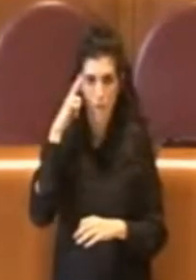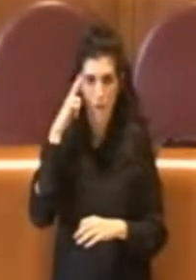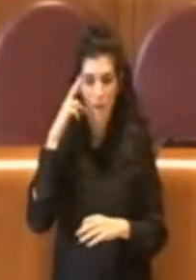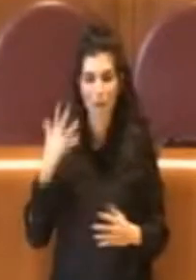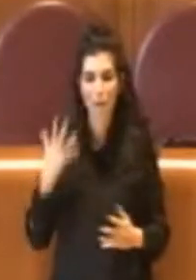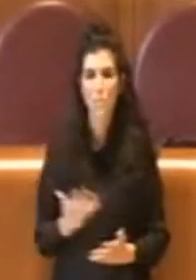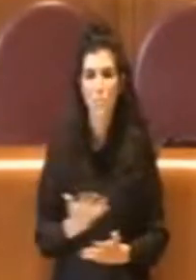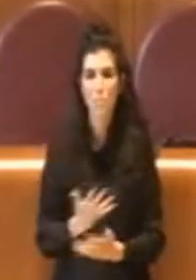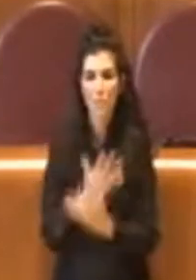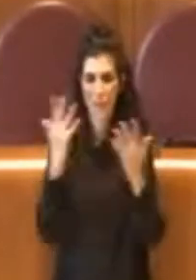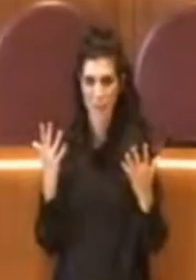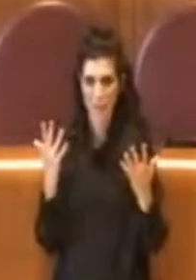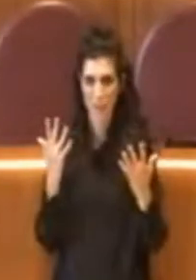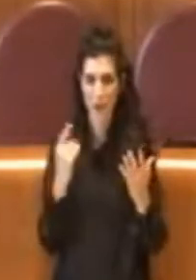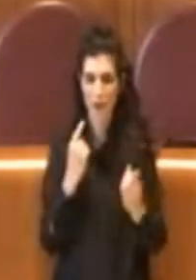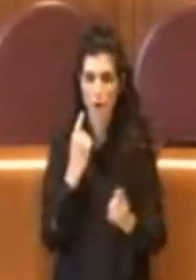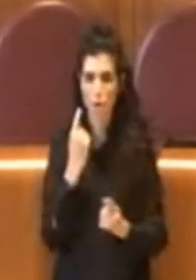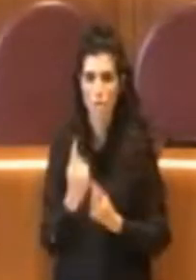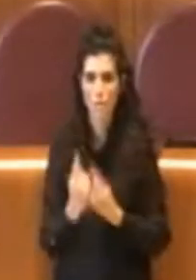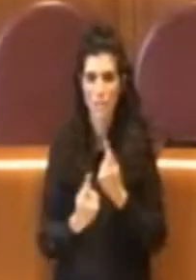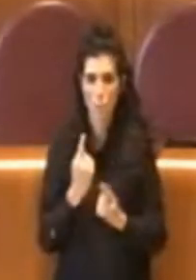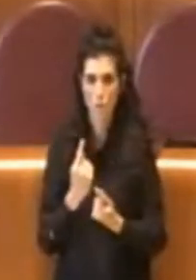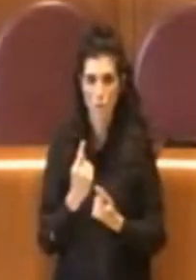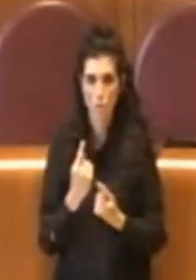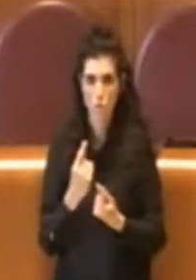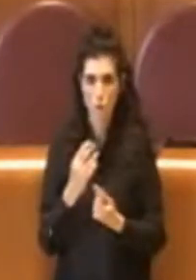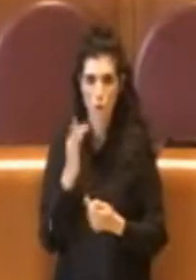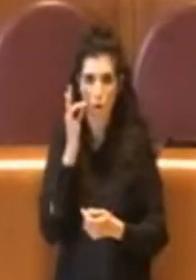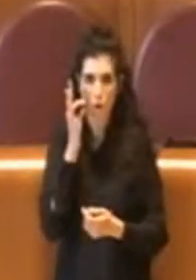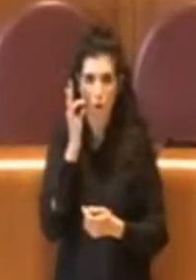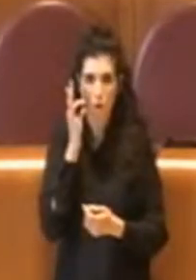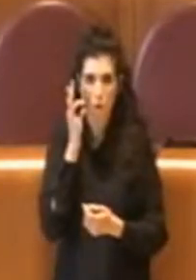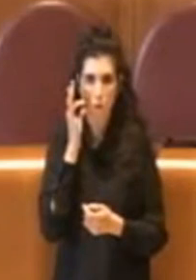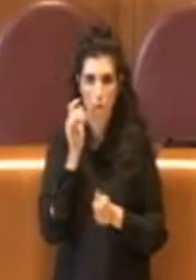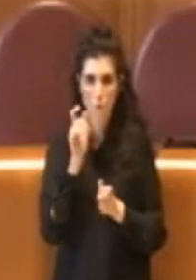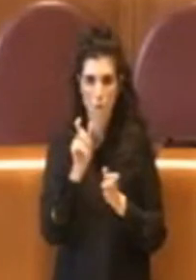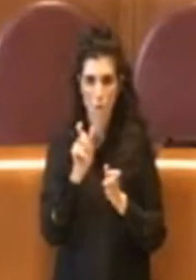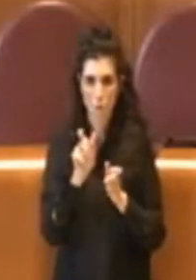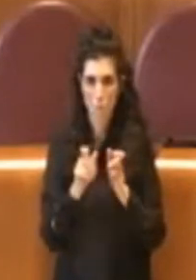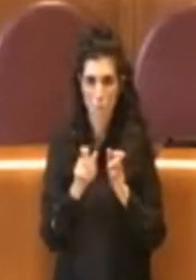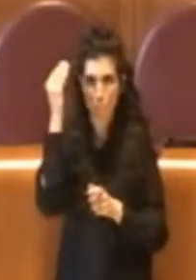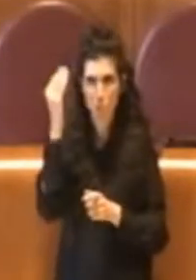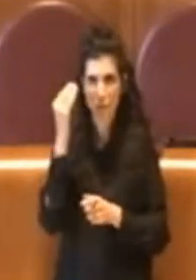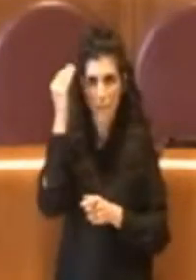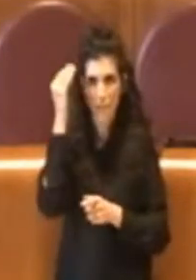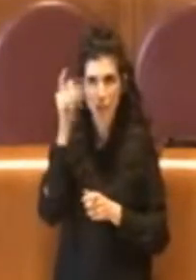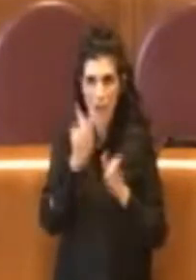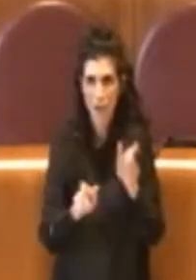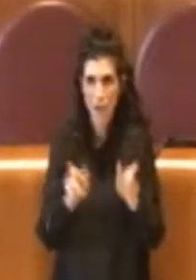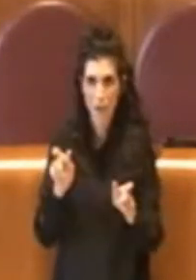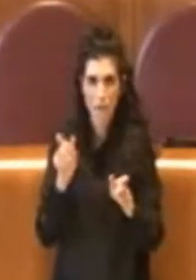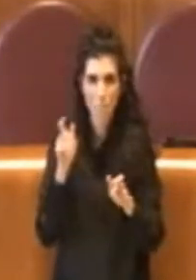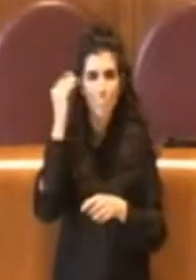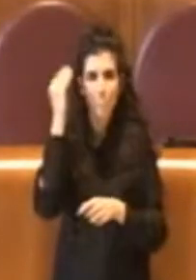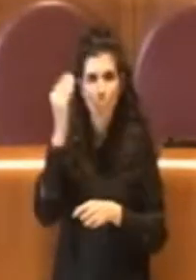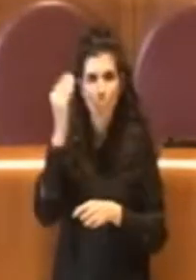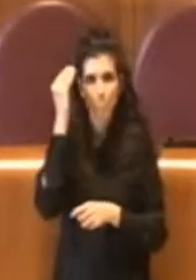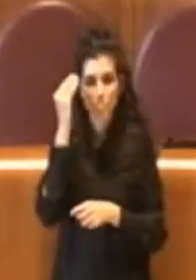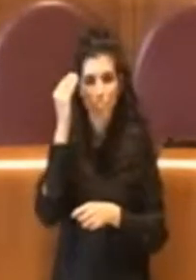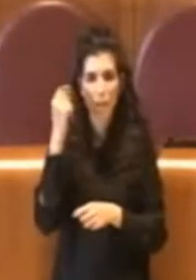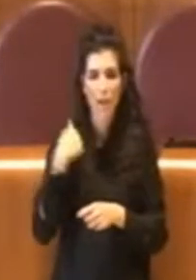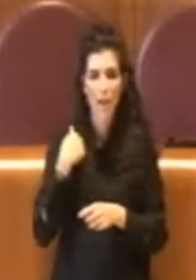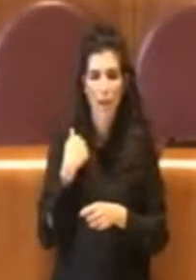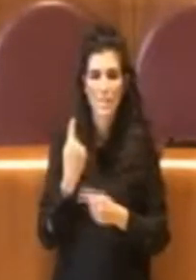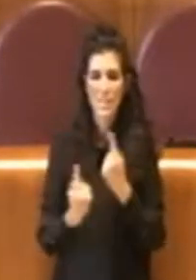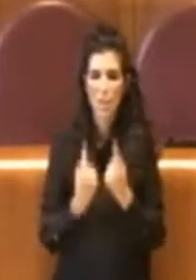'ambito dello scibile umano ognuno può dare le interpretazioni che vuole. Si possono leggere le cose in tanti modi.